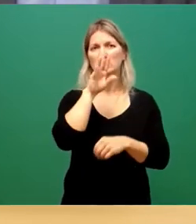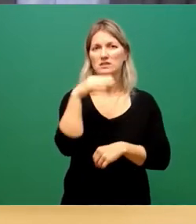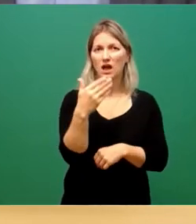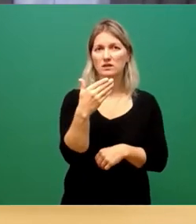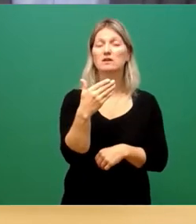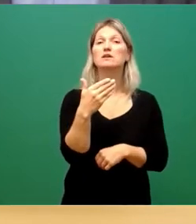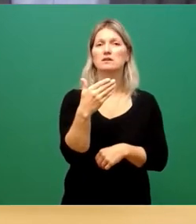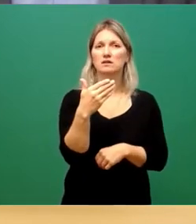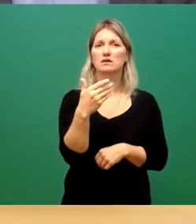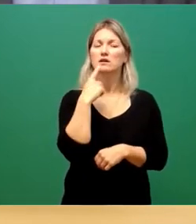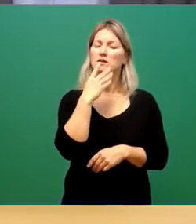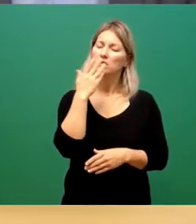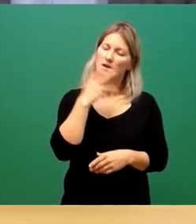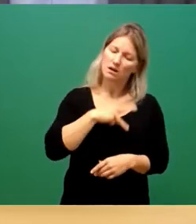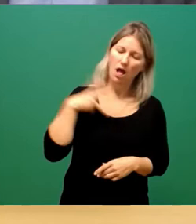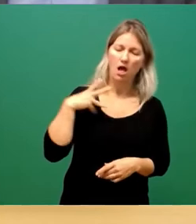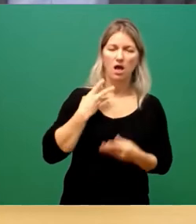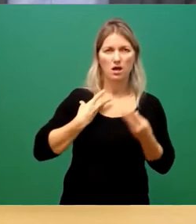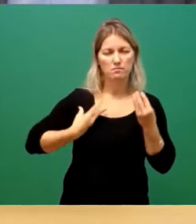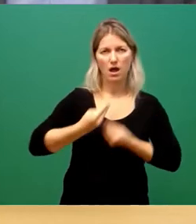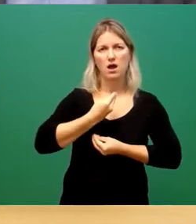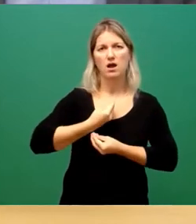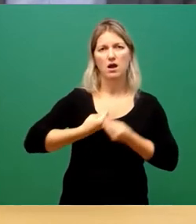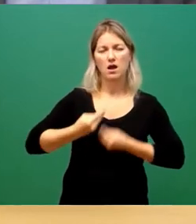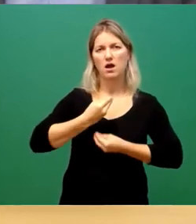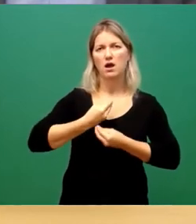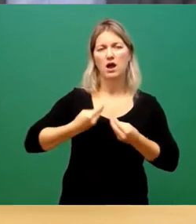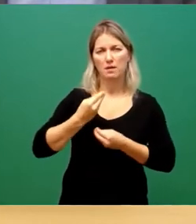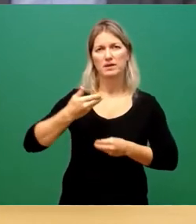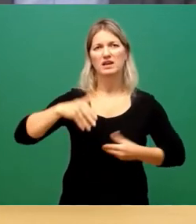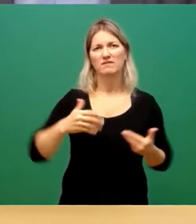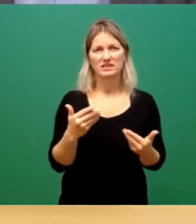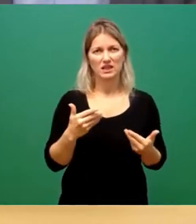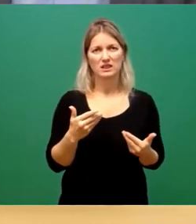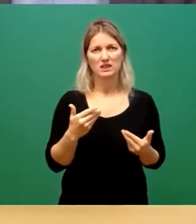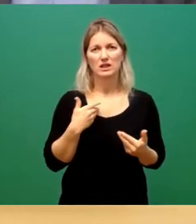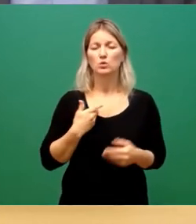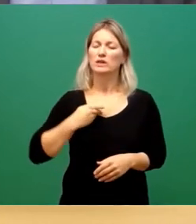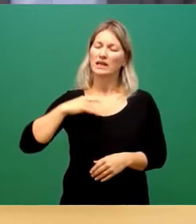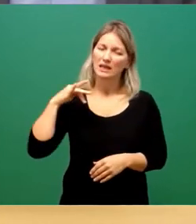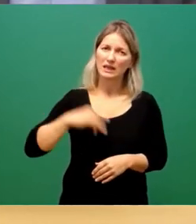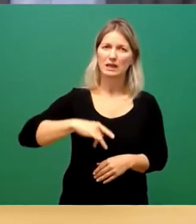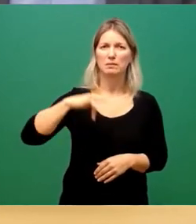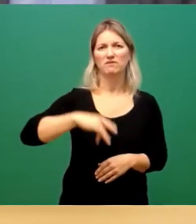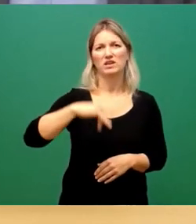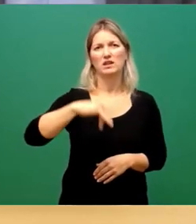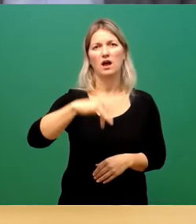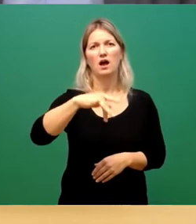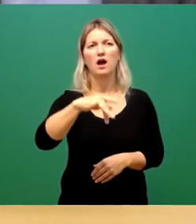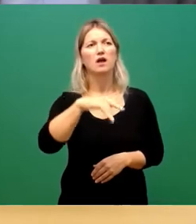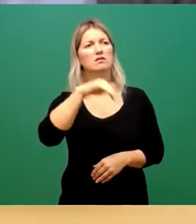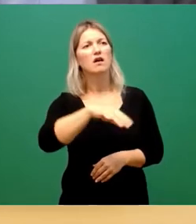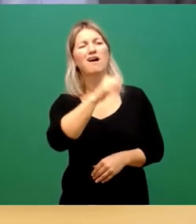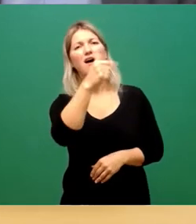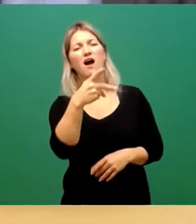Endlose Runden. Und immer wieder erneut sind Vorschläge auf den